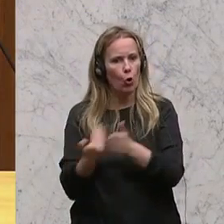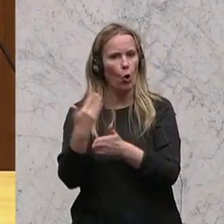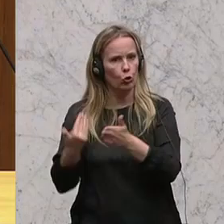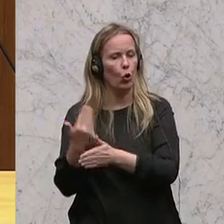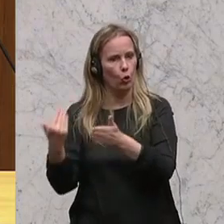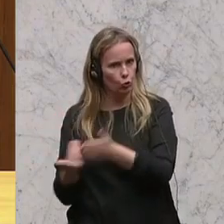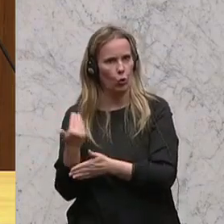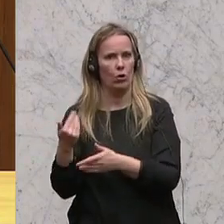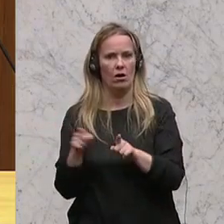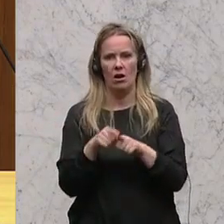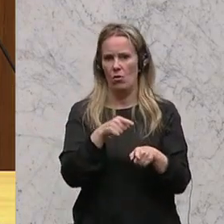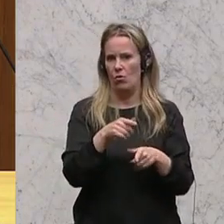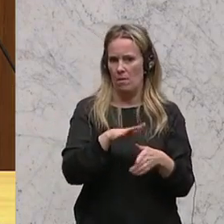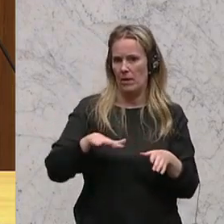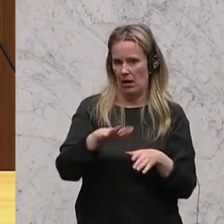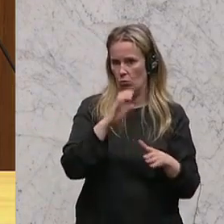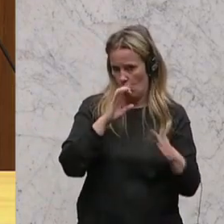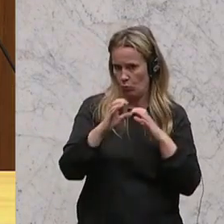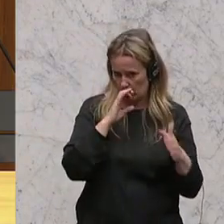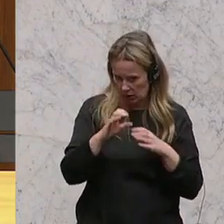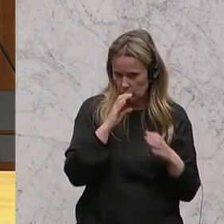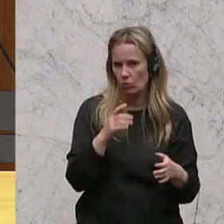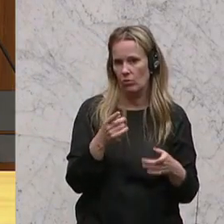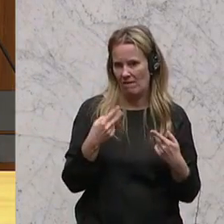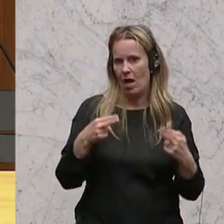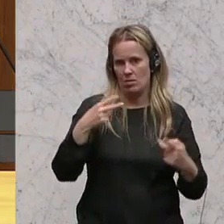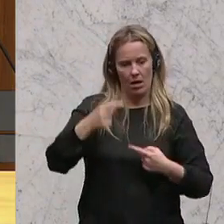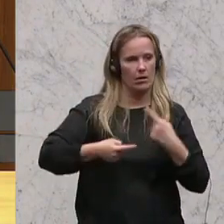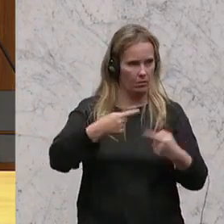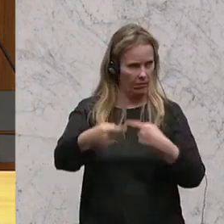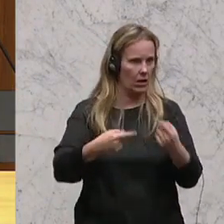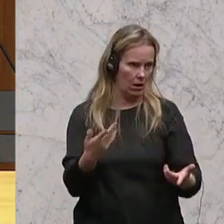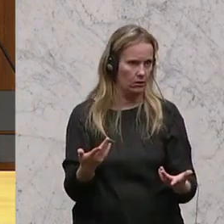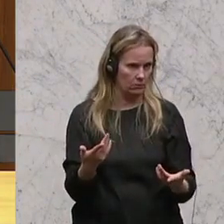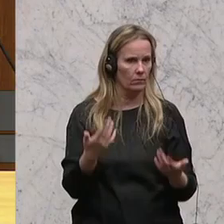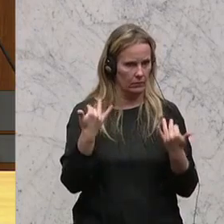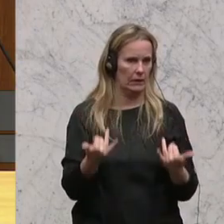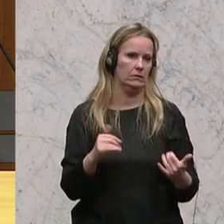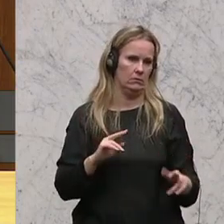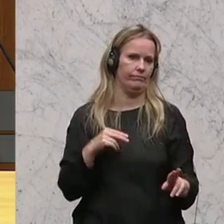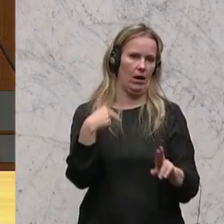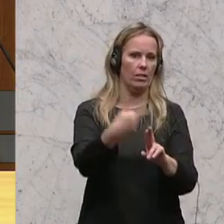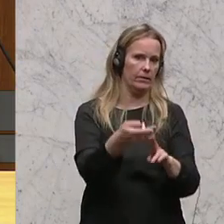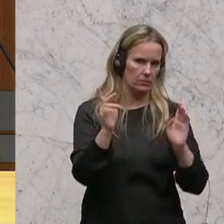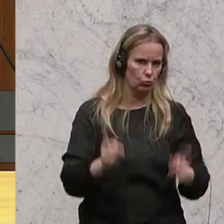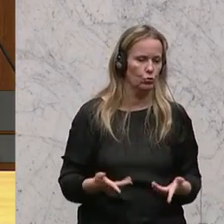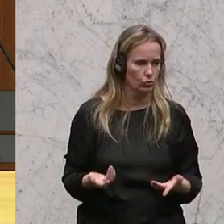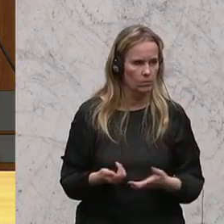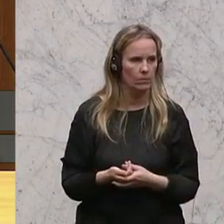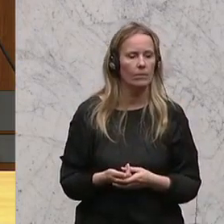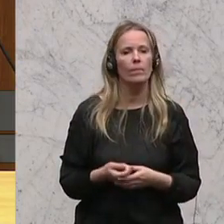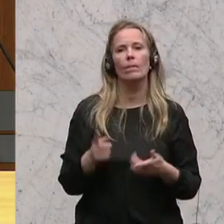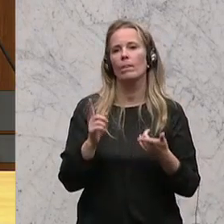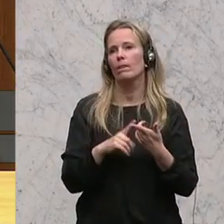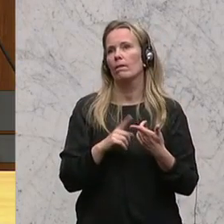Hier im Konkreten im Bereich der Kommunikation hat sich weiterentwickelt und darauf wurde reagiert. Die